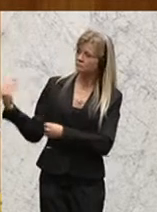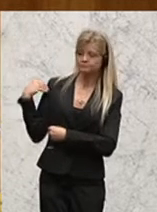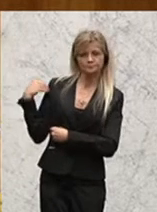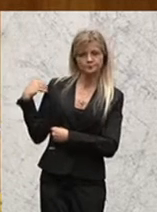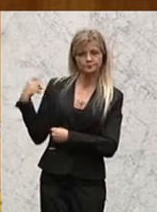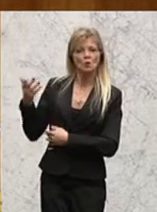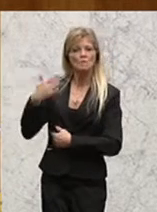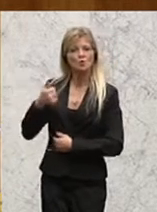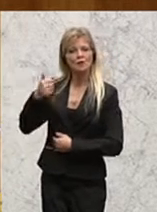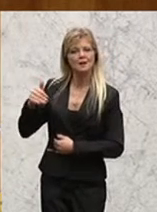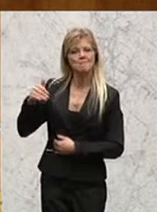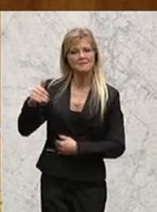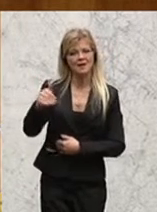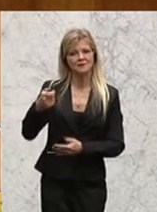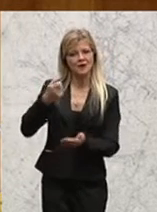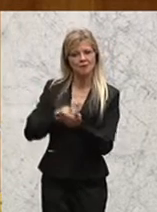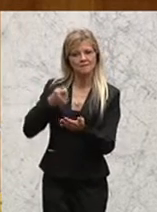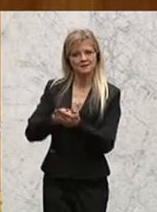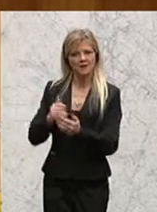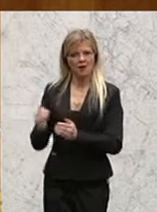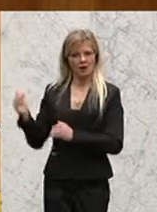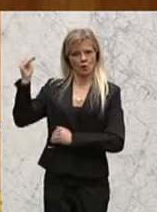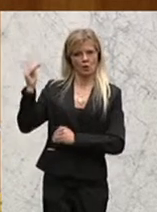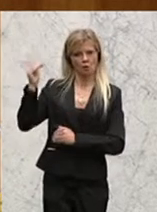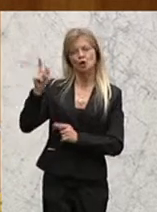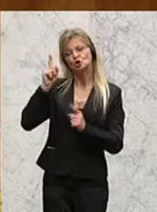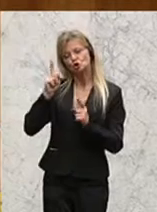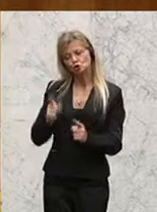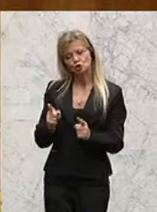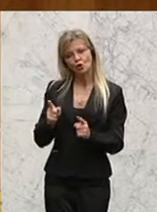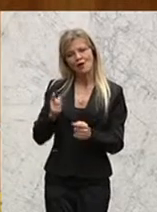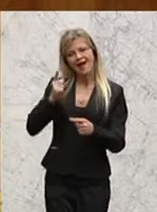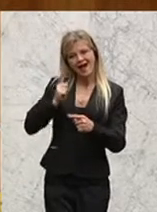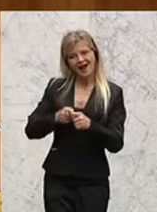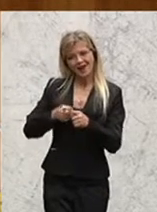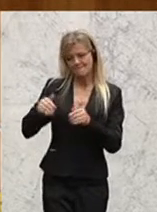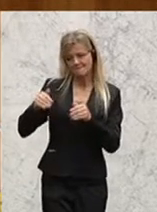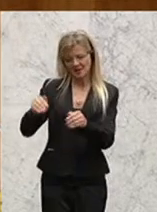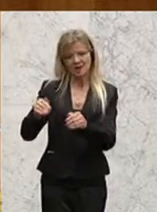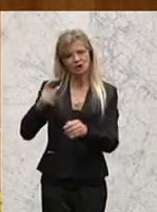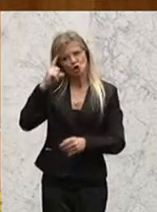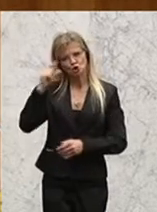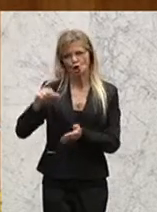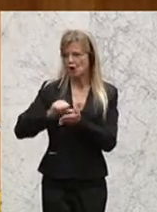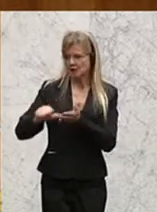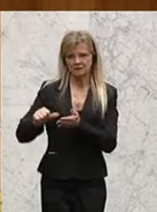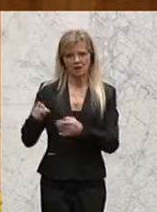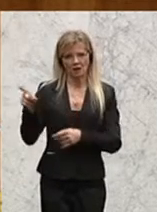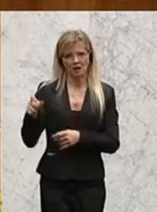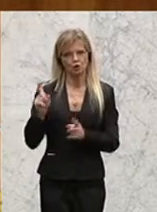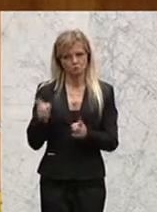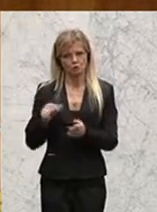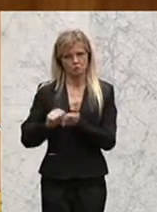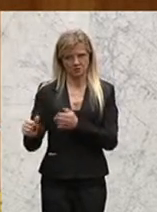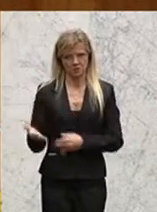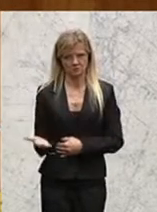Milliarde Kapitalerhöhung machen. Davon soll eine halbe Milliarde der Steuerzahler blechen. Und ich habe damals zum Verbund gesagt, ja, wenn